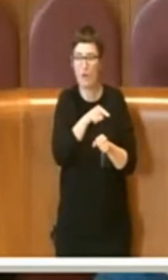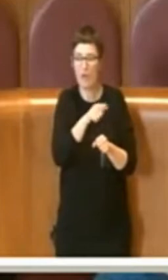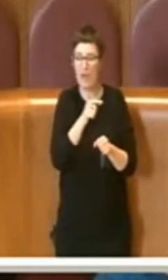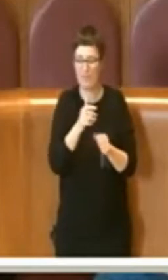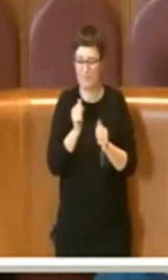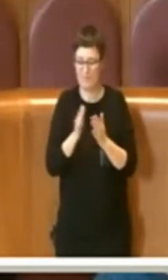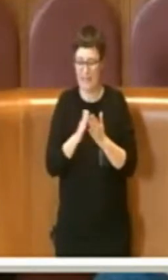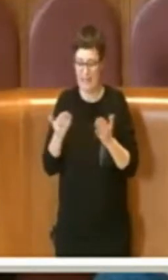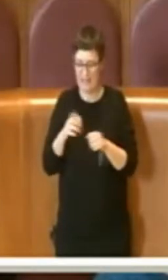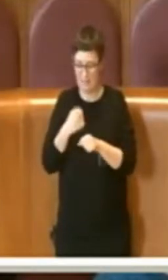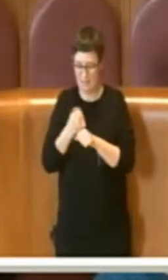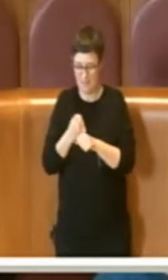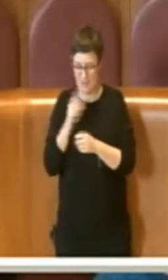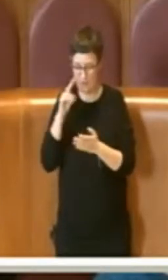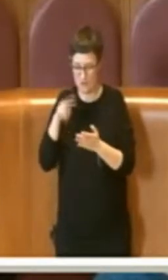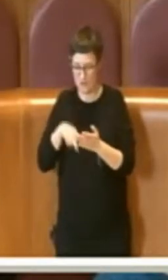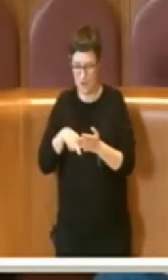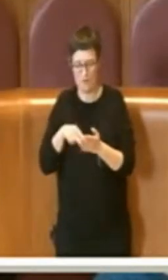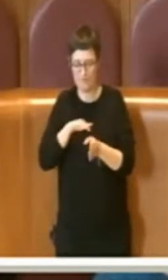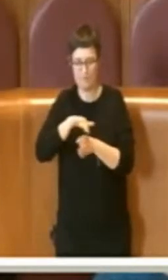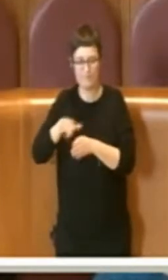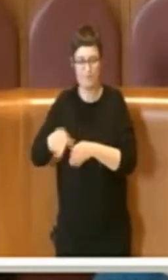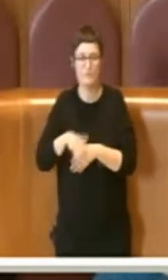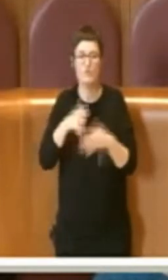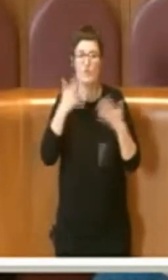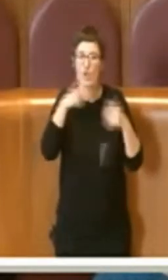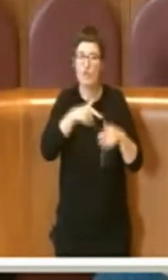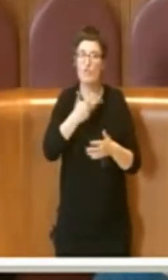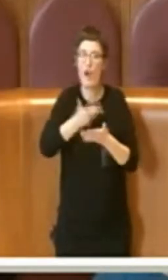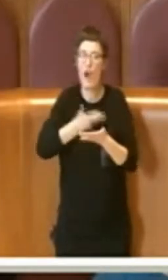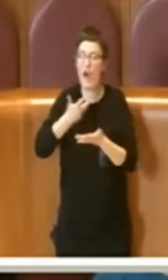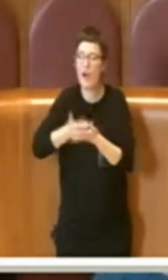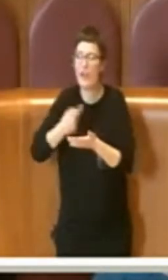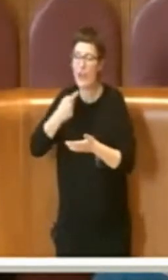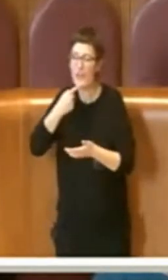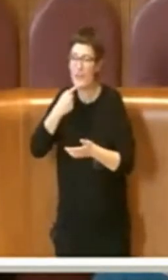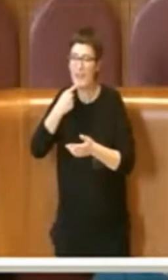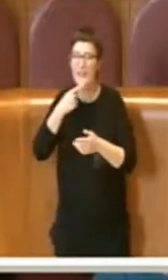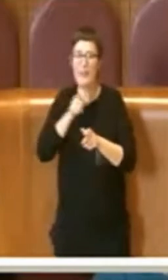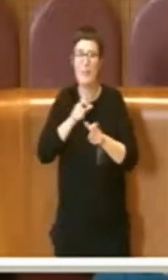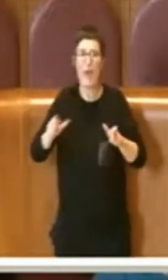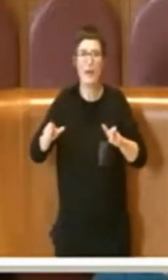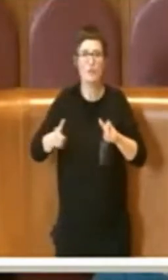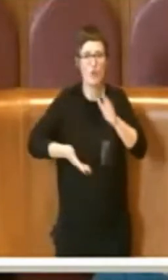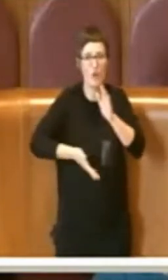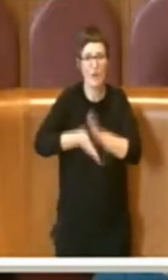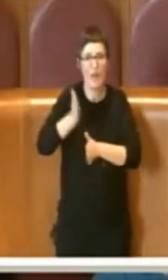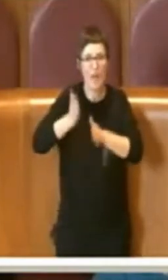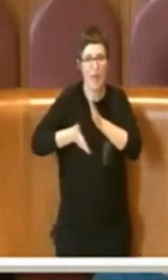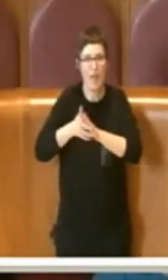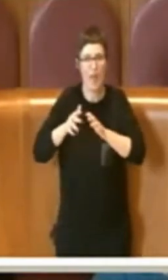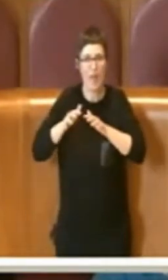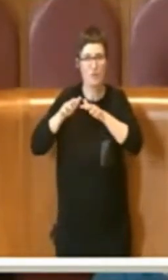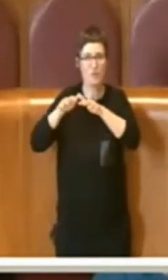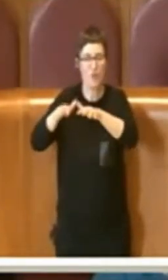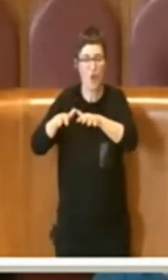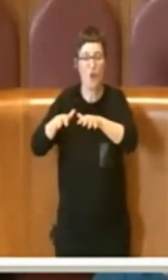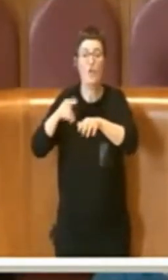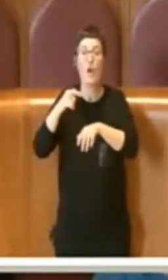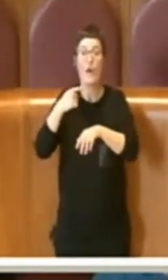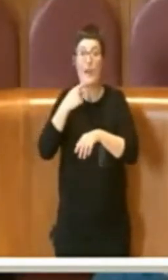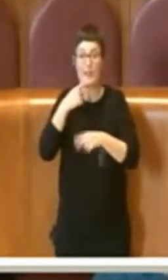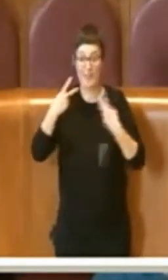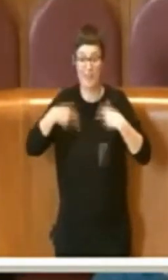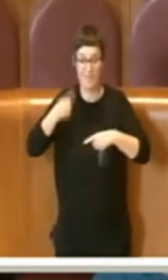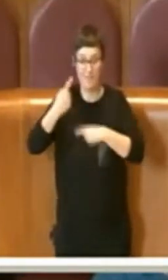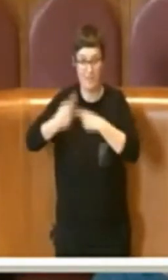c'è stata tramandata dagli esuli che hanno vissuto sulla loro pelle da quelli che sono sopravvissuti a questo,